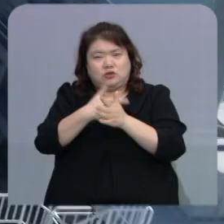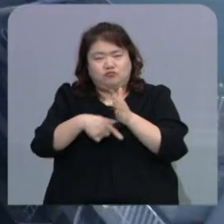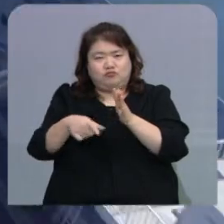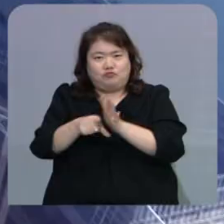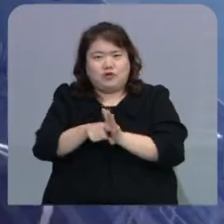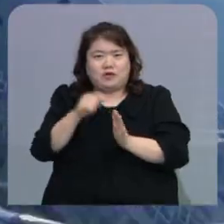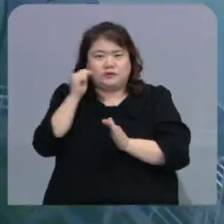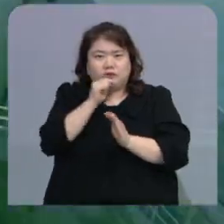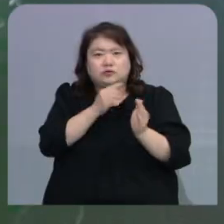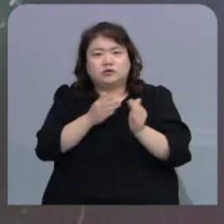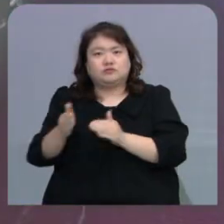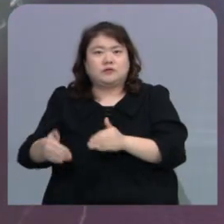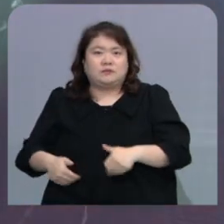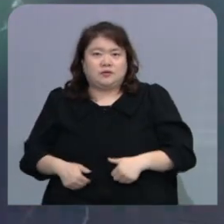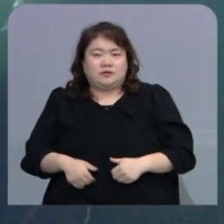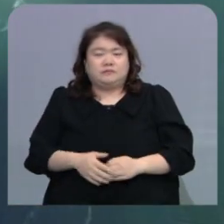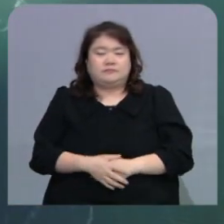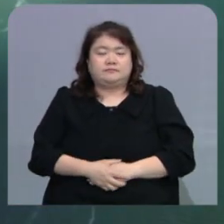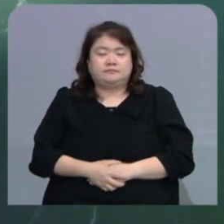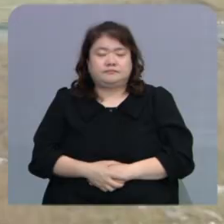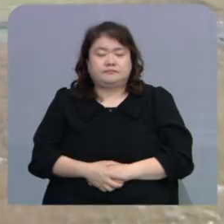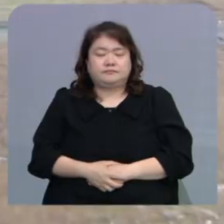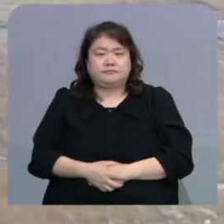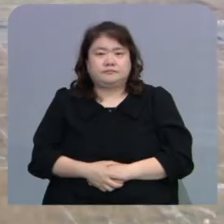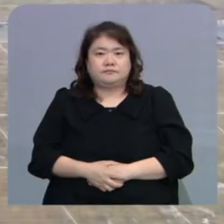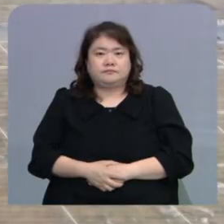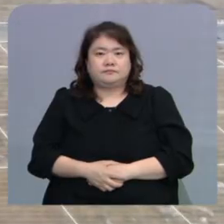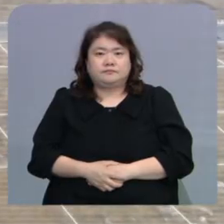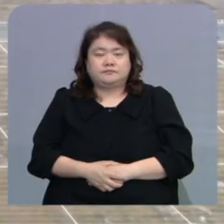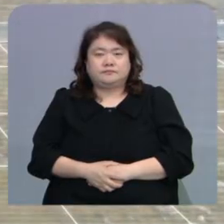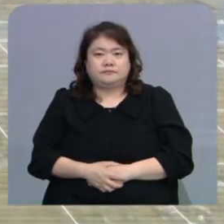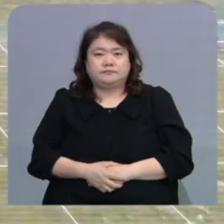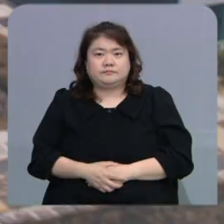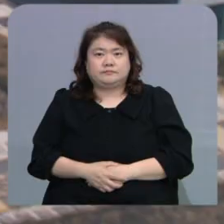준비가 필요해 보입니다. KBS 뉴스 안승길입니다.